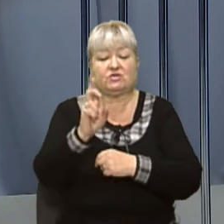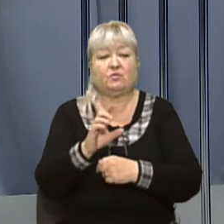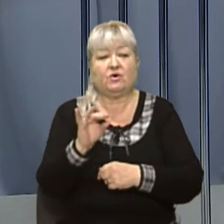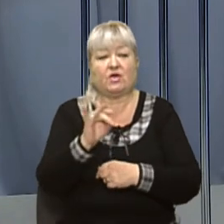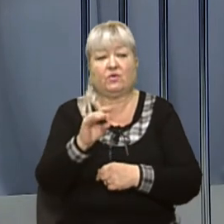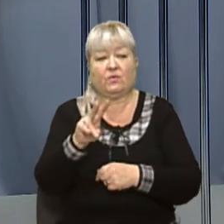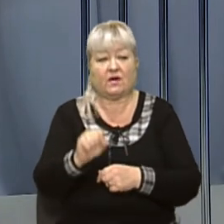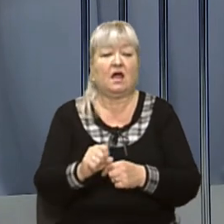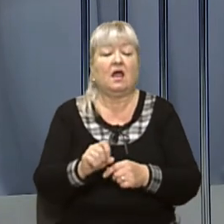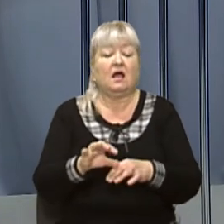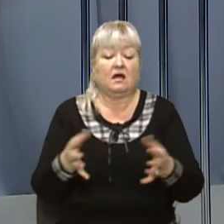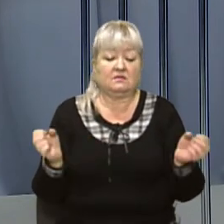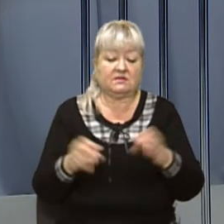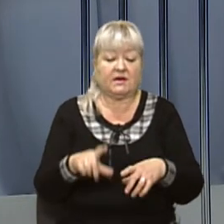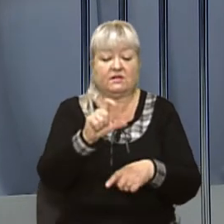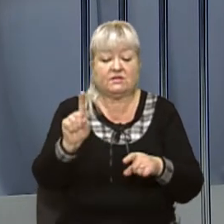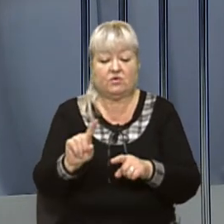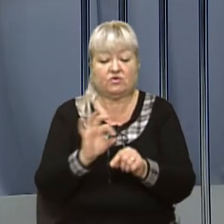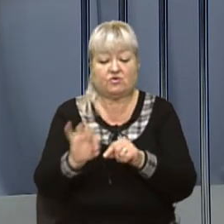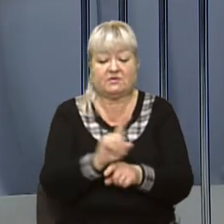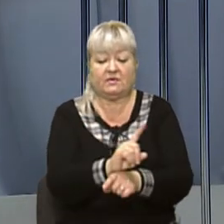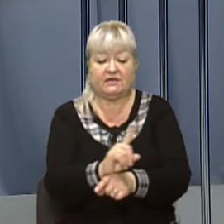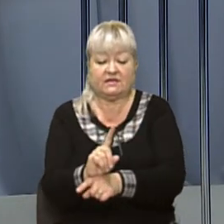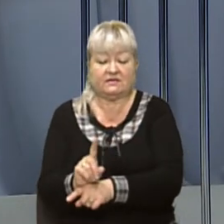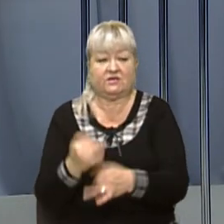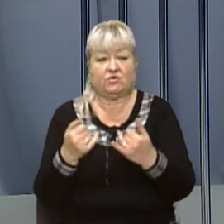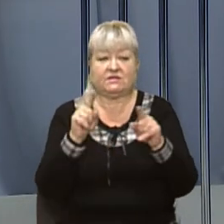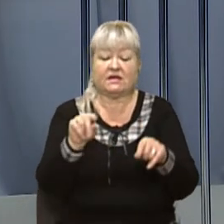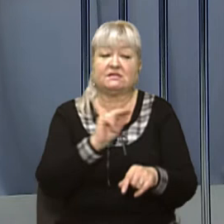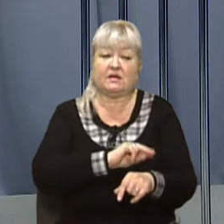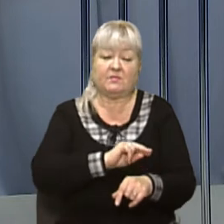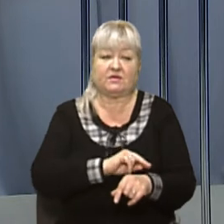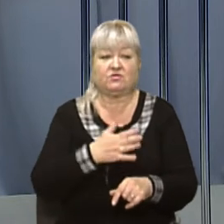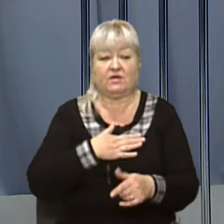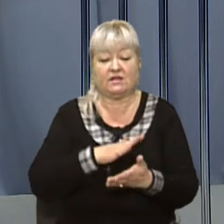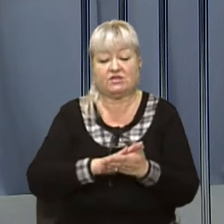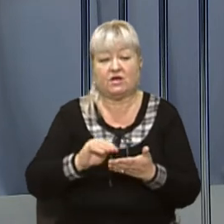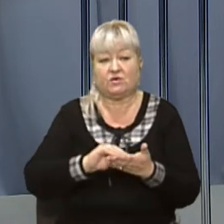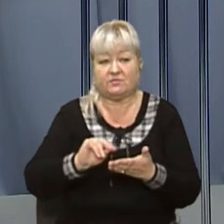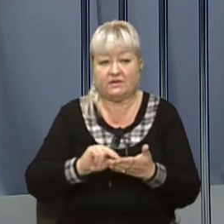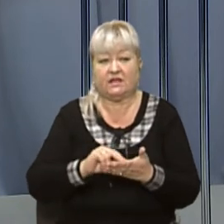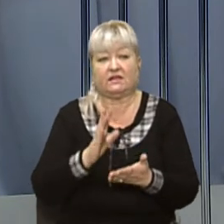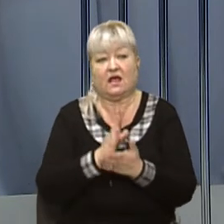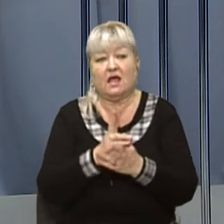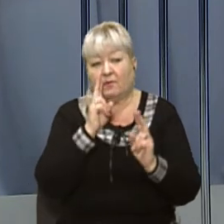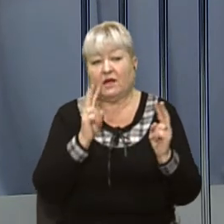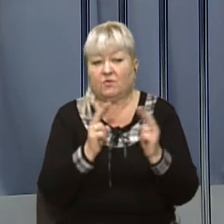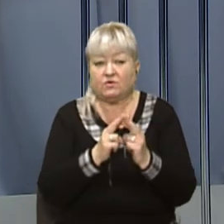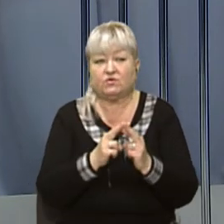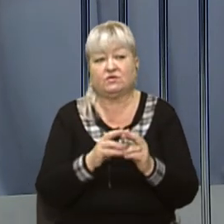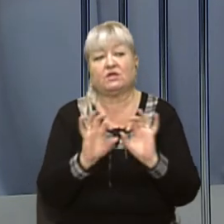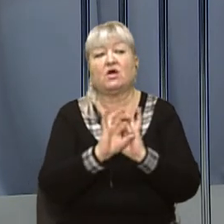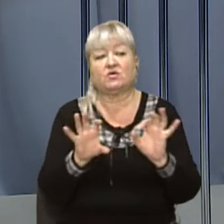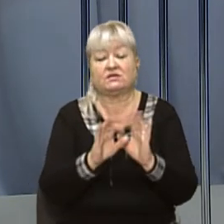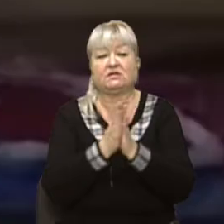щоб запалити свічку у пам'ять про цих дітей. Зараз там працює наша кореспондентка Ірина Фарин, маємо із нею включення. Тож Іро, розкажи, будь